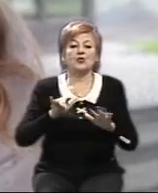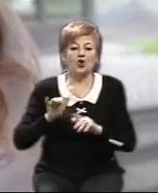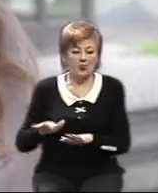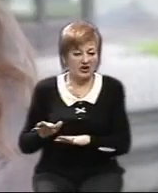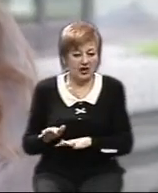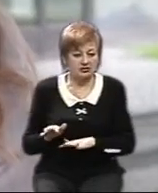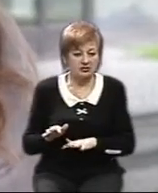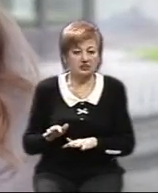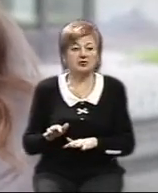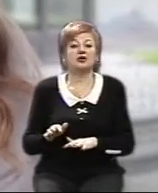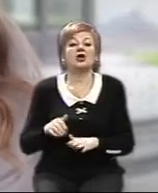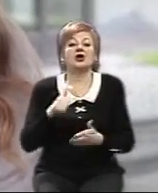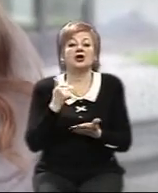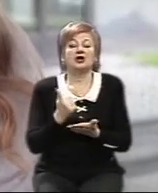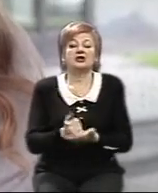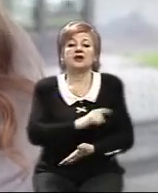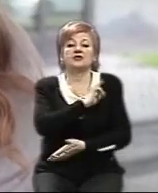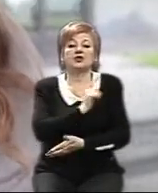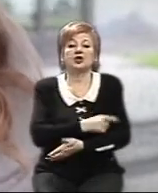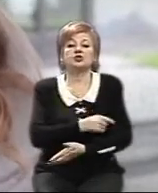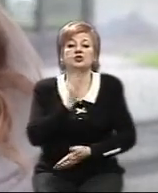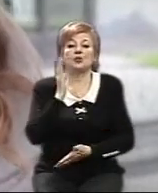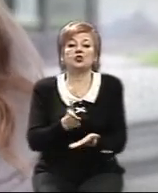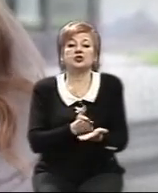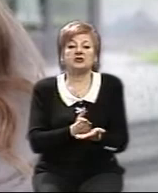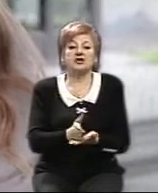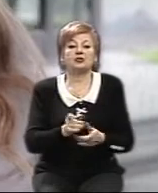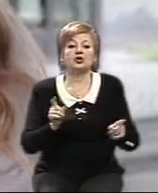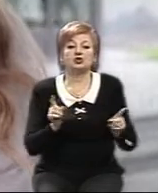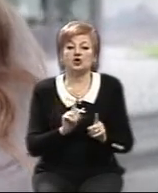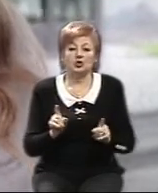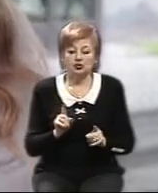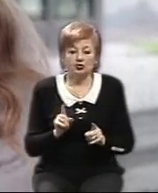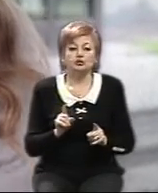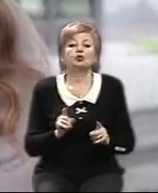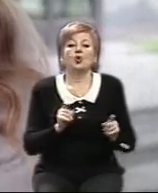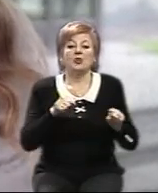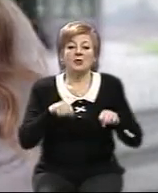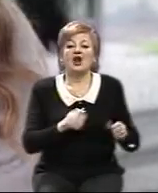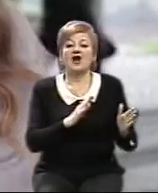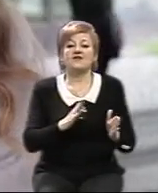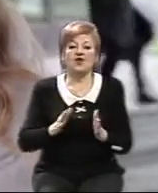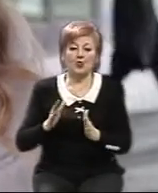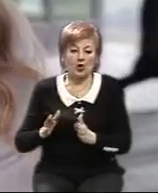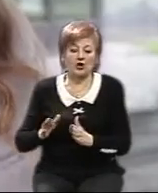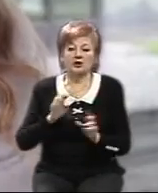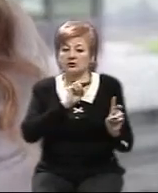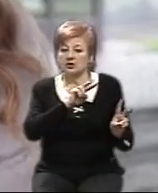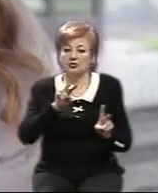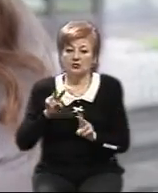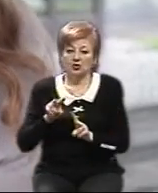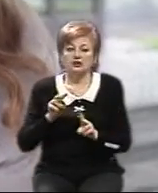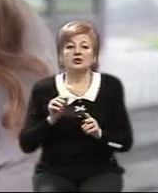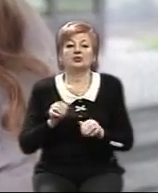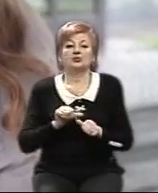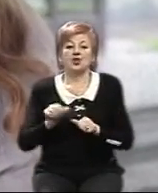часом. Головні зусилля будуть направлені на те, щоб забезпечити правопорядок у великих містах області та прибережних